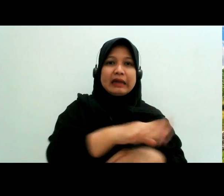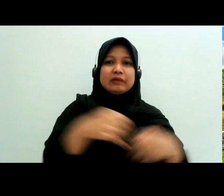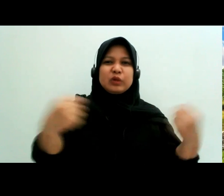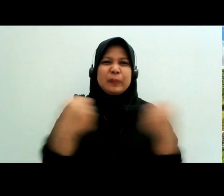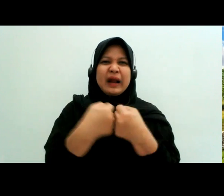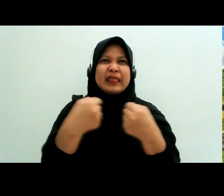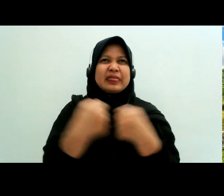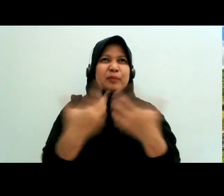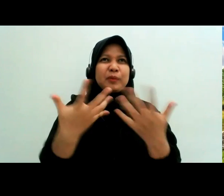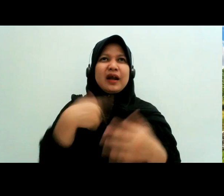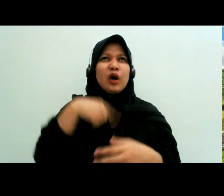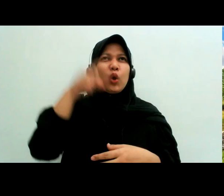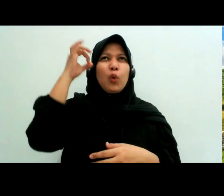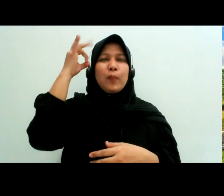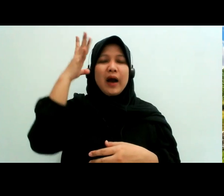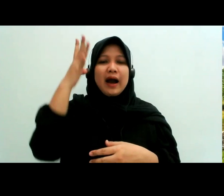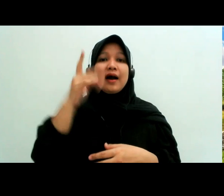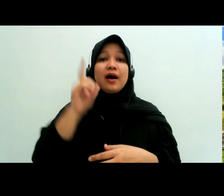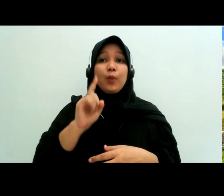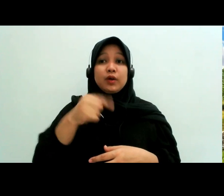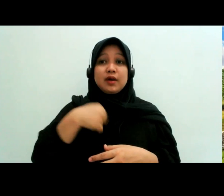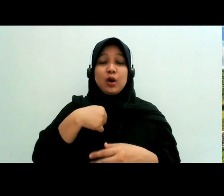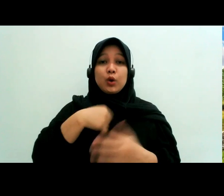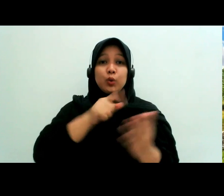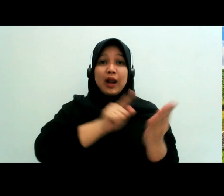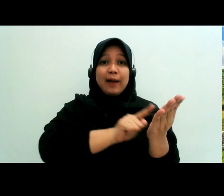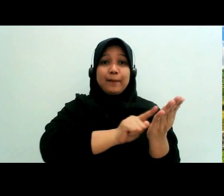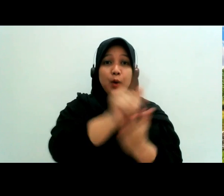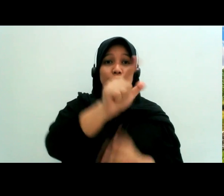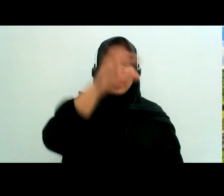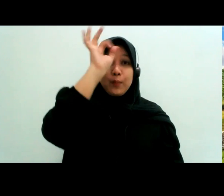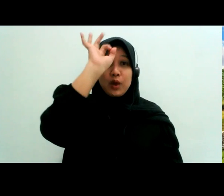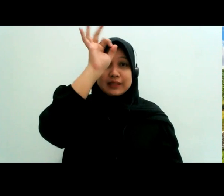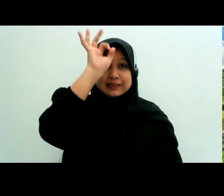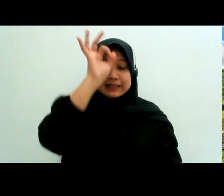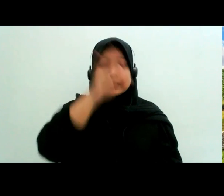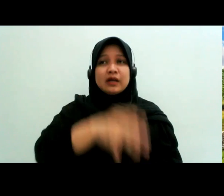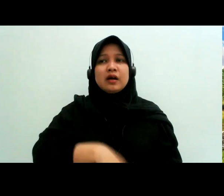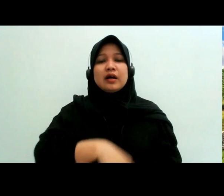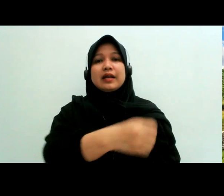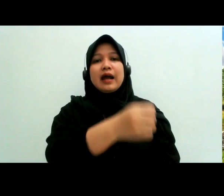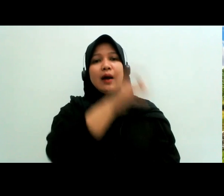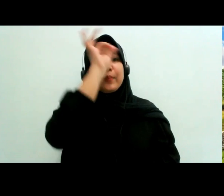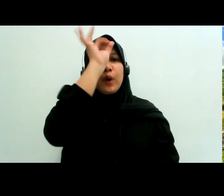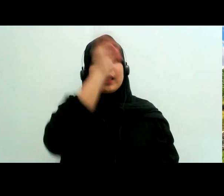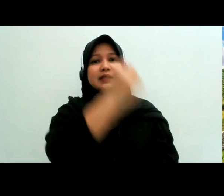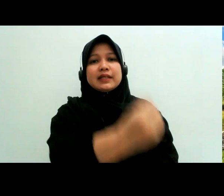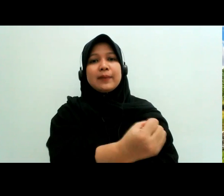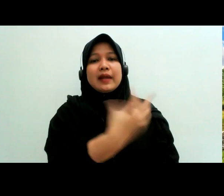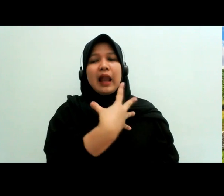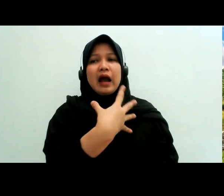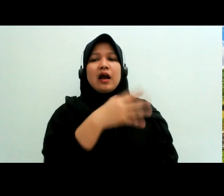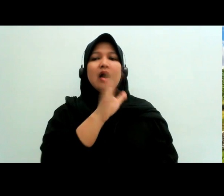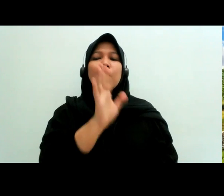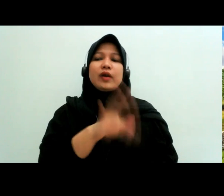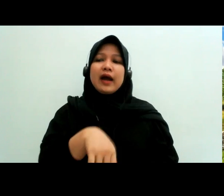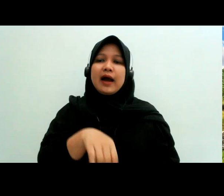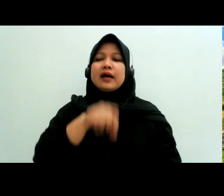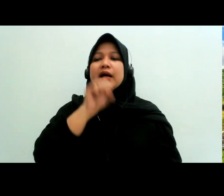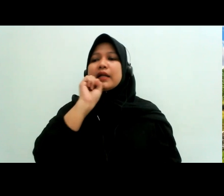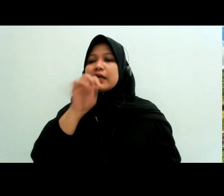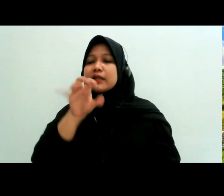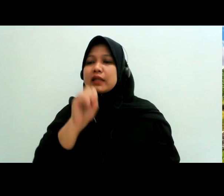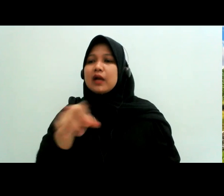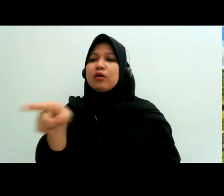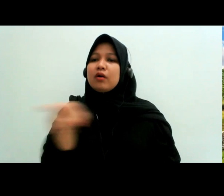pas kami ngelapor di polisi polisi tuh malah ini malah kayak nasihatnya loh sesama